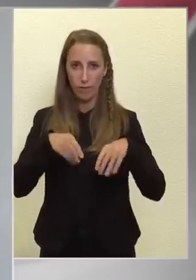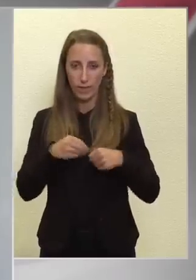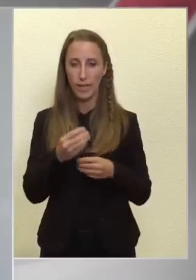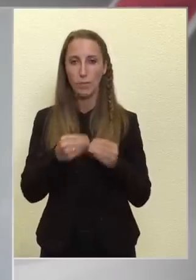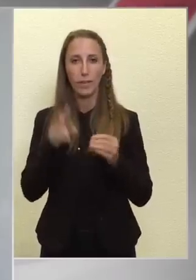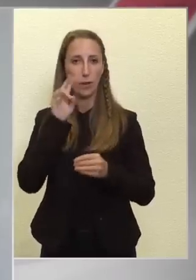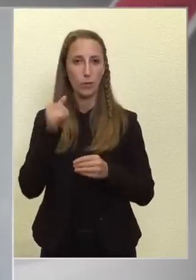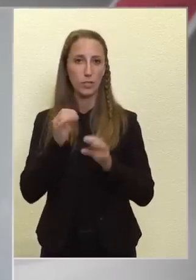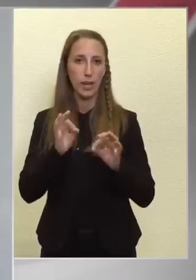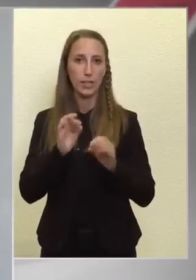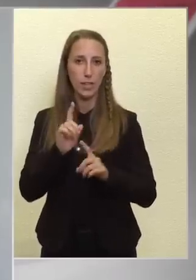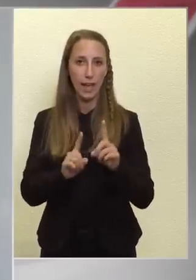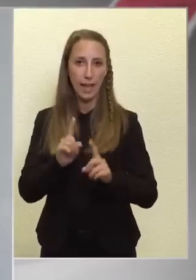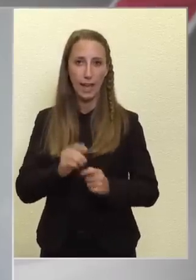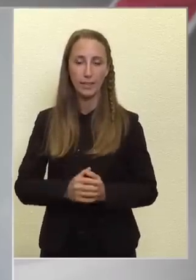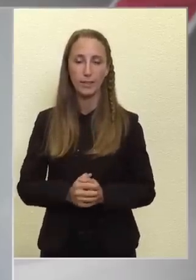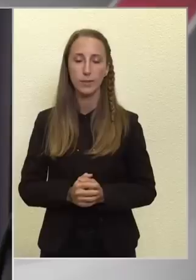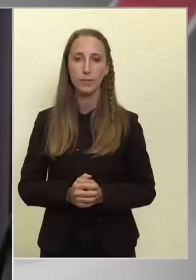helyesen járta.